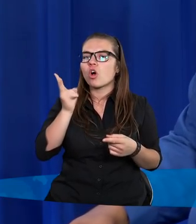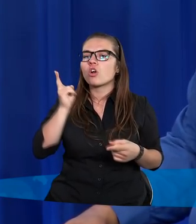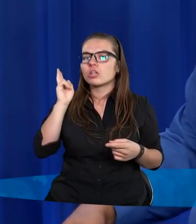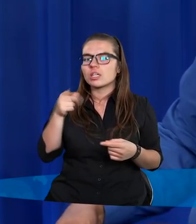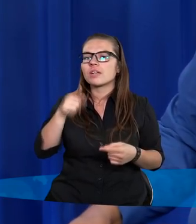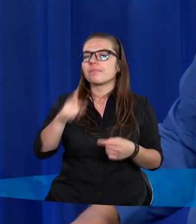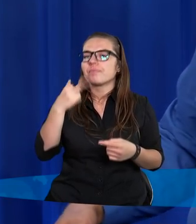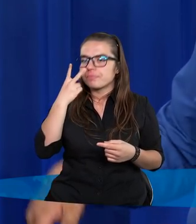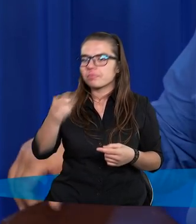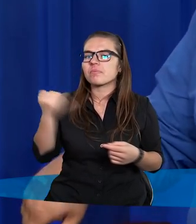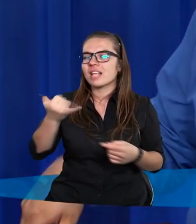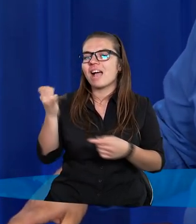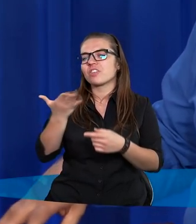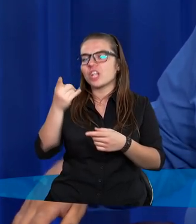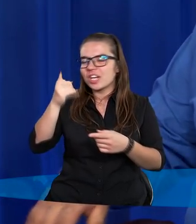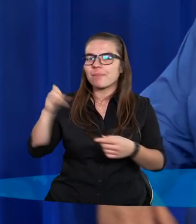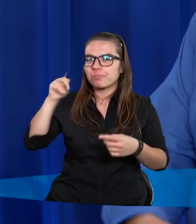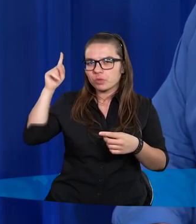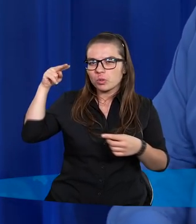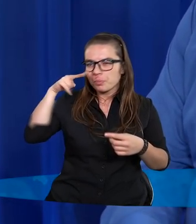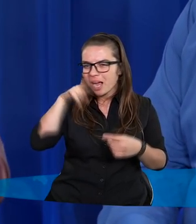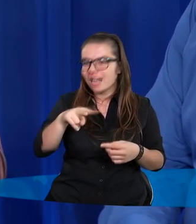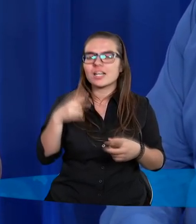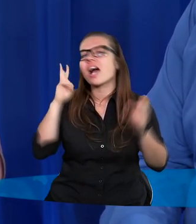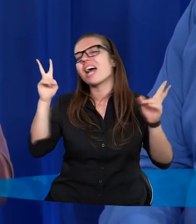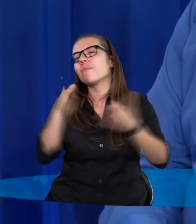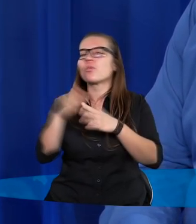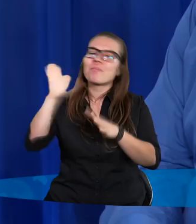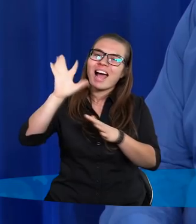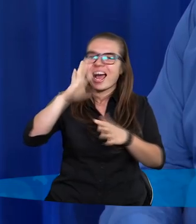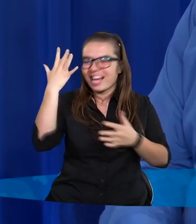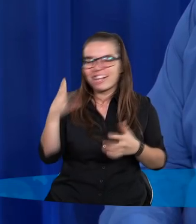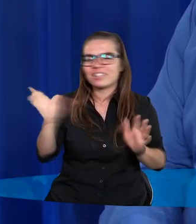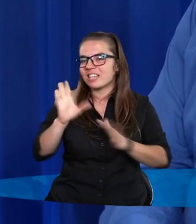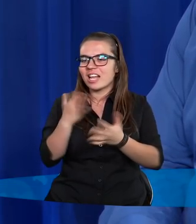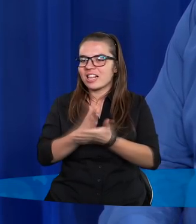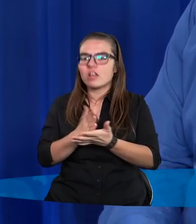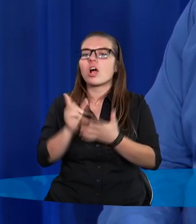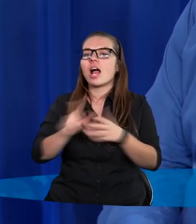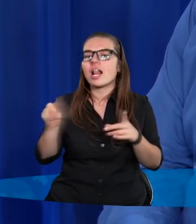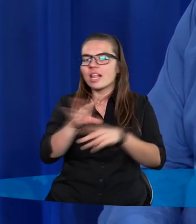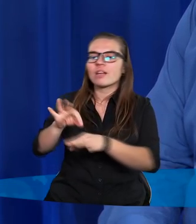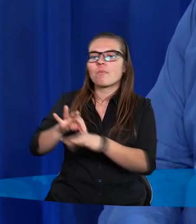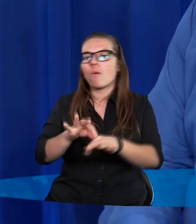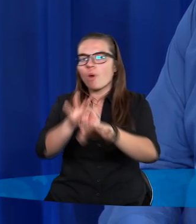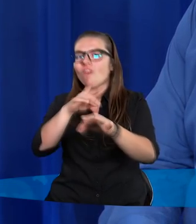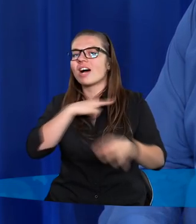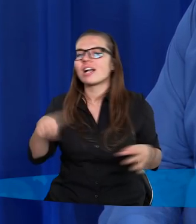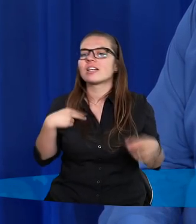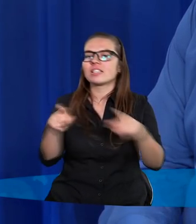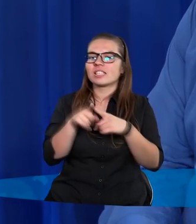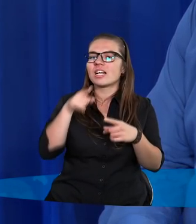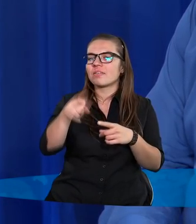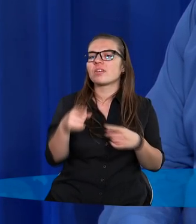patrzy gdzieś tam z góry i nie tylko kibicuje i macha nam ręką, ale gotów jest nas poprowadzić i o takich